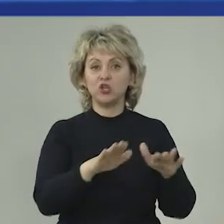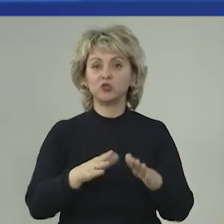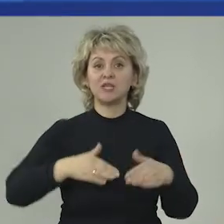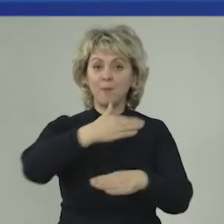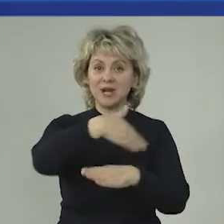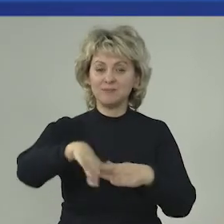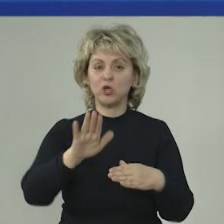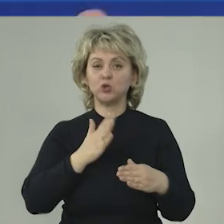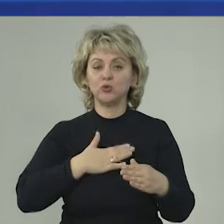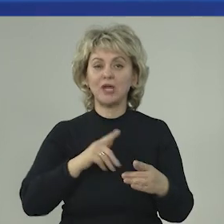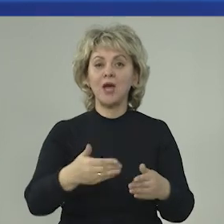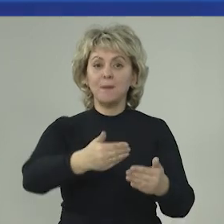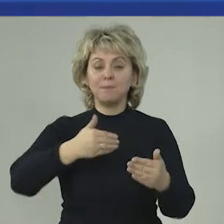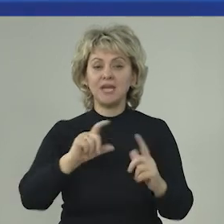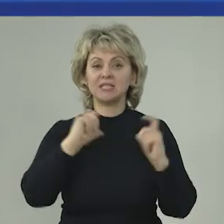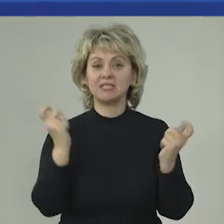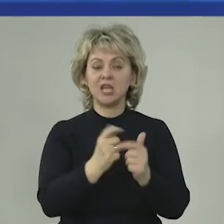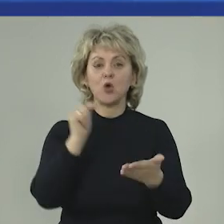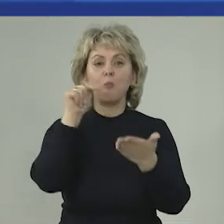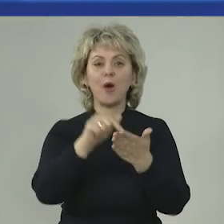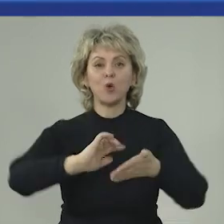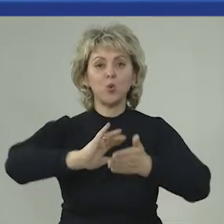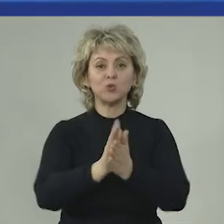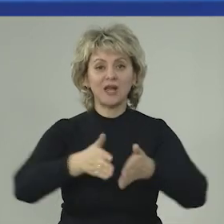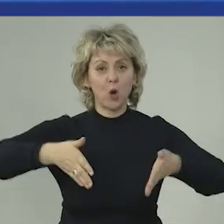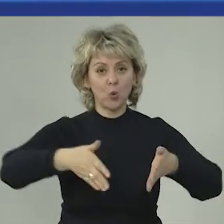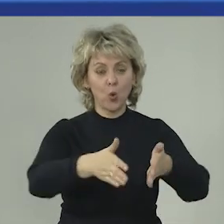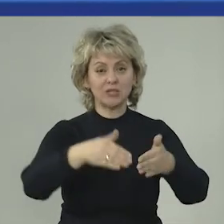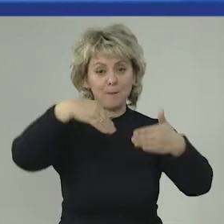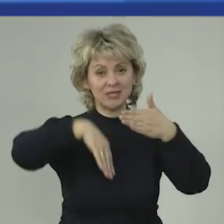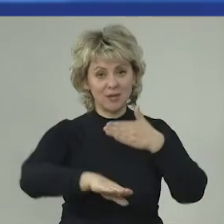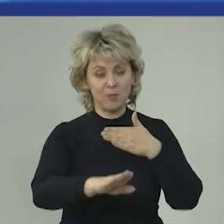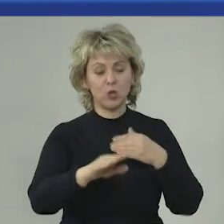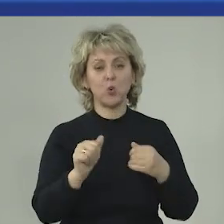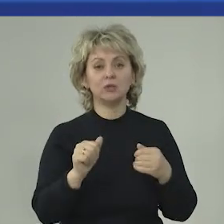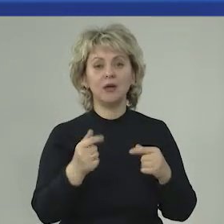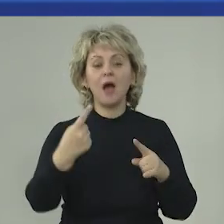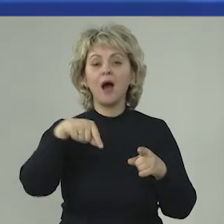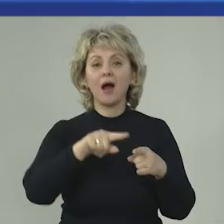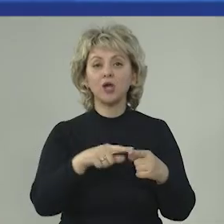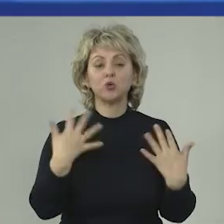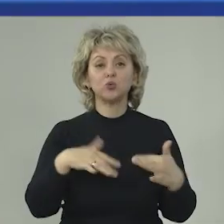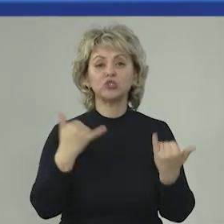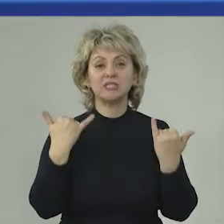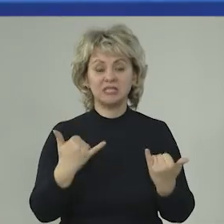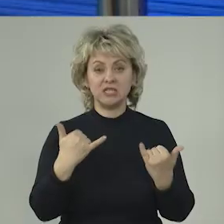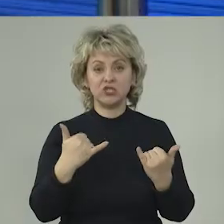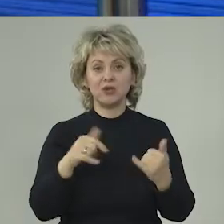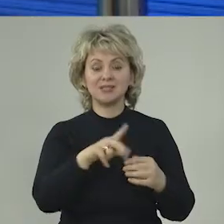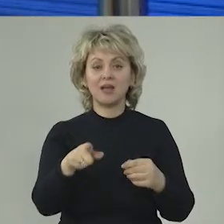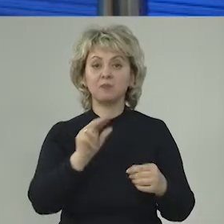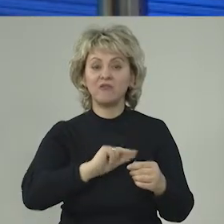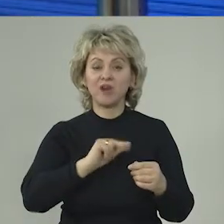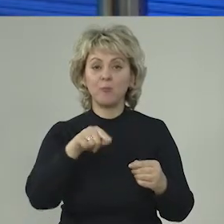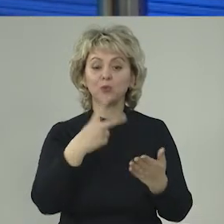проспекту, по нашему, перед стадионом и попадают в узкое горлышко, подземный переход, который уже сейчас в